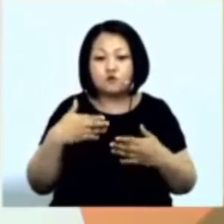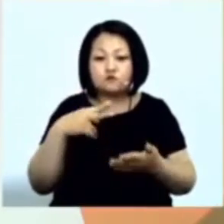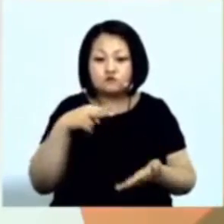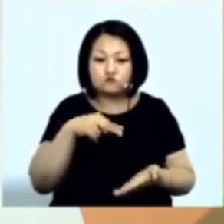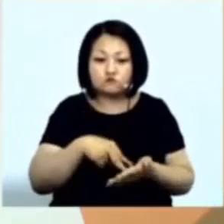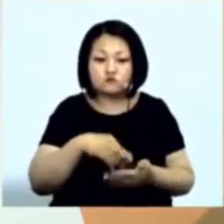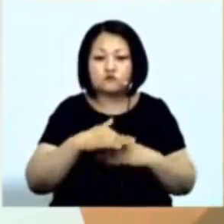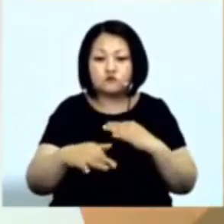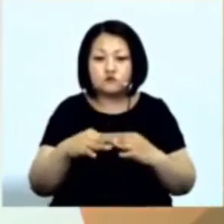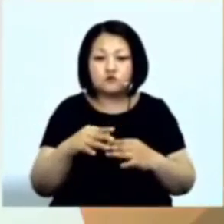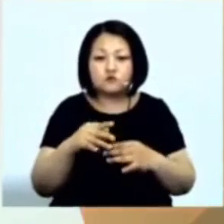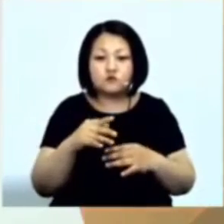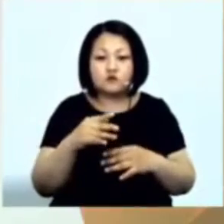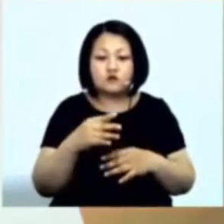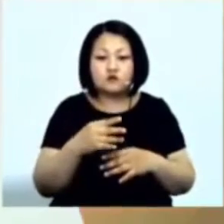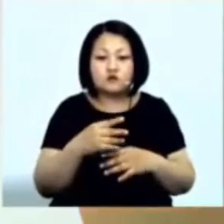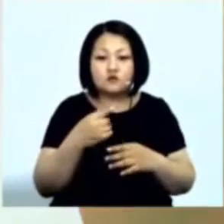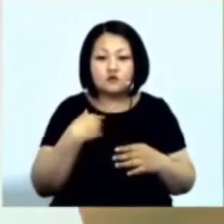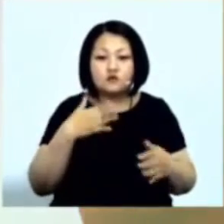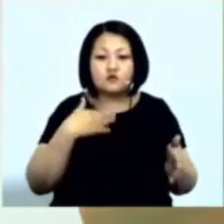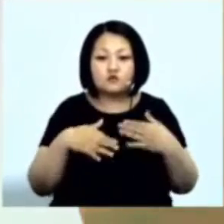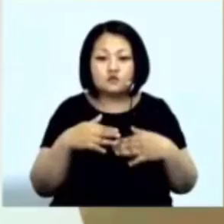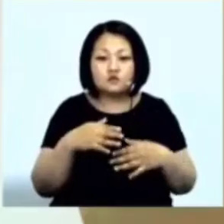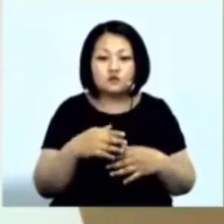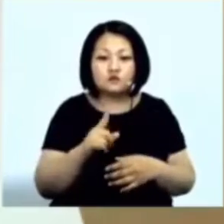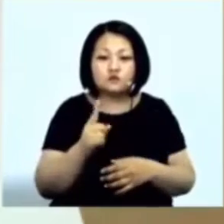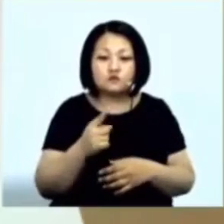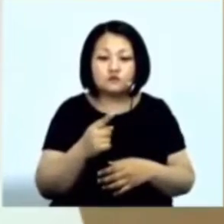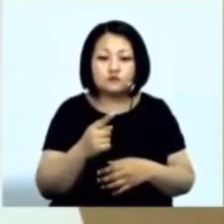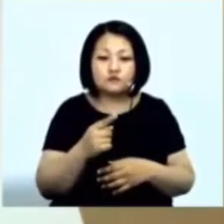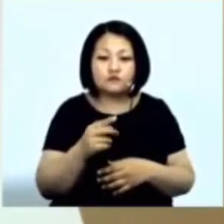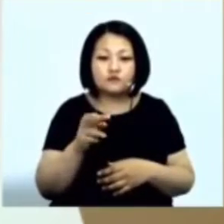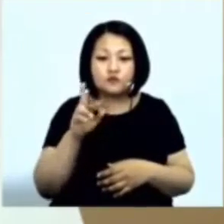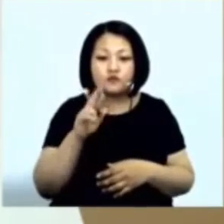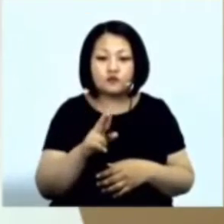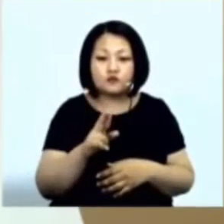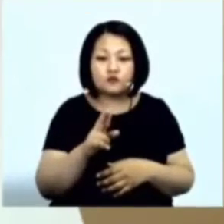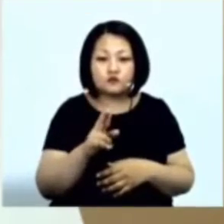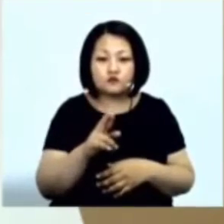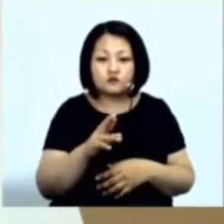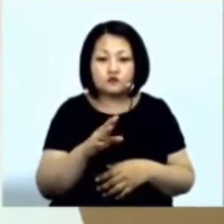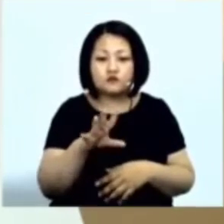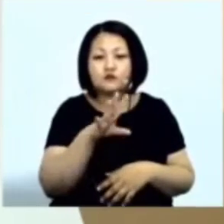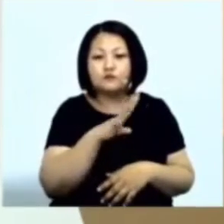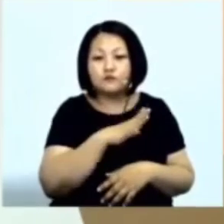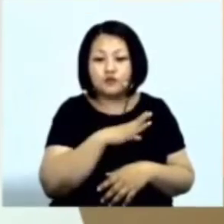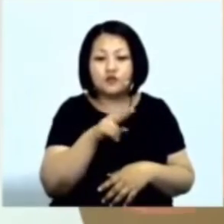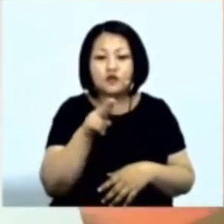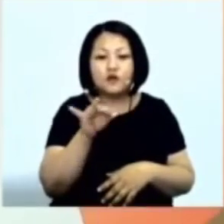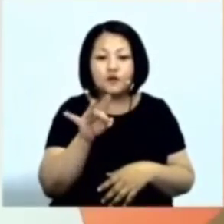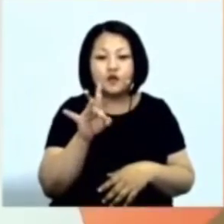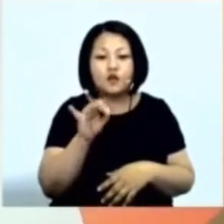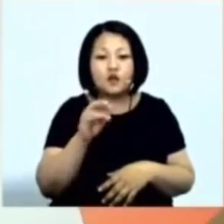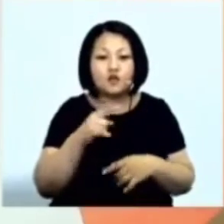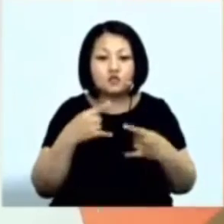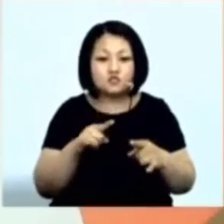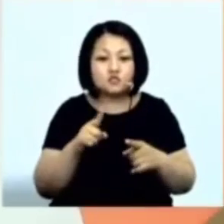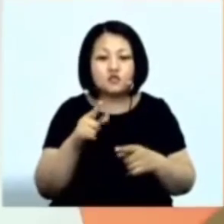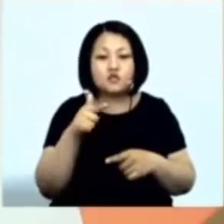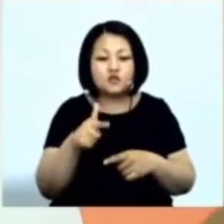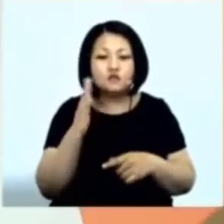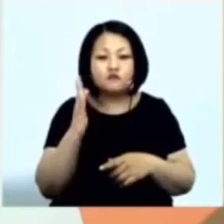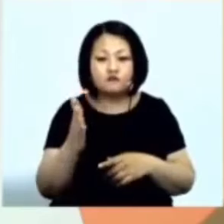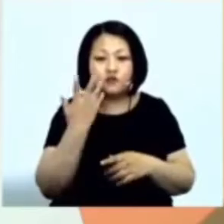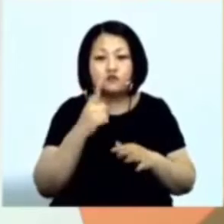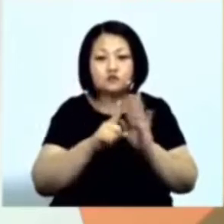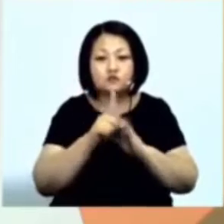эмоциональное Почему? Потому что я была при рождении Я была при рождении Greenway И я счастлива Что этот малыш Идет уже в